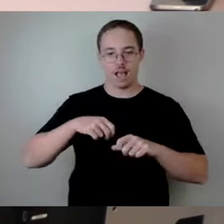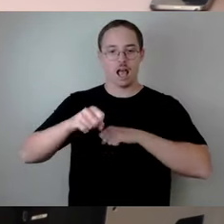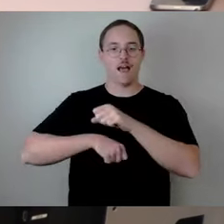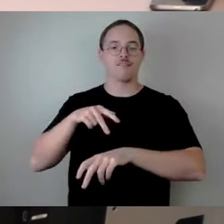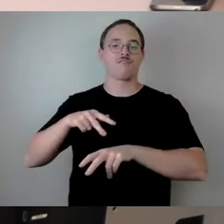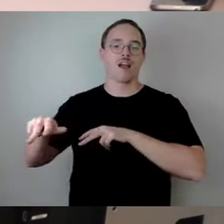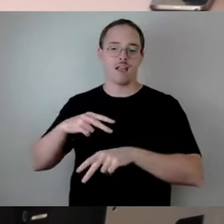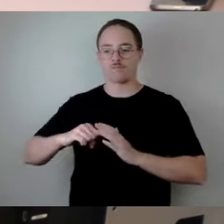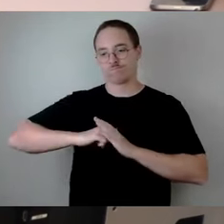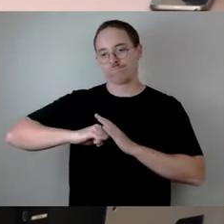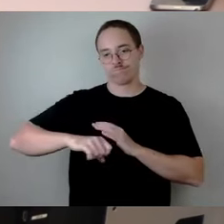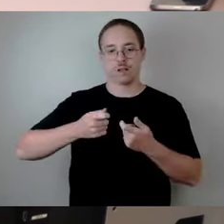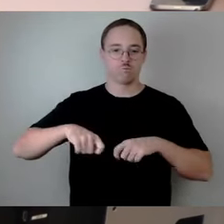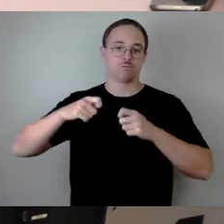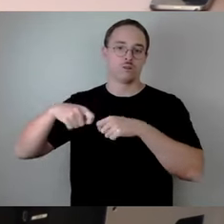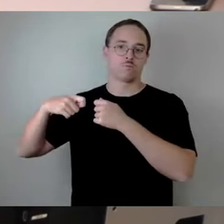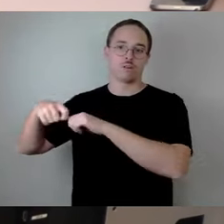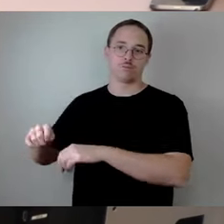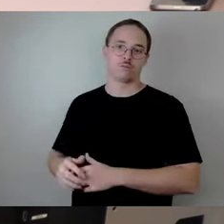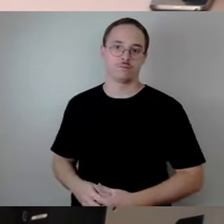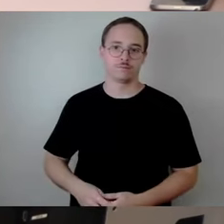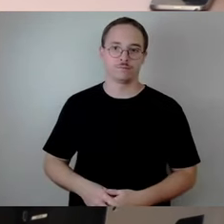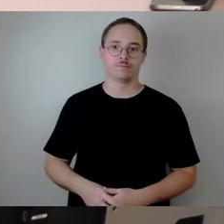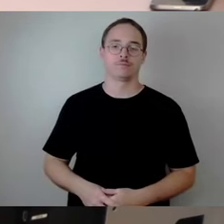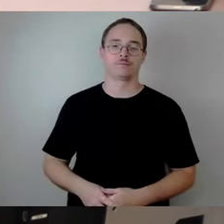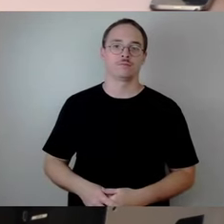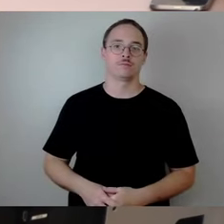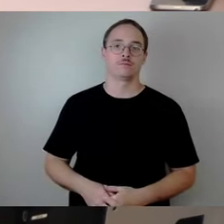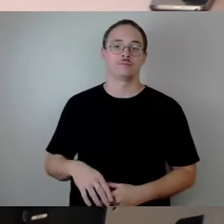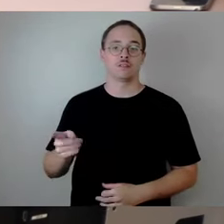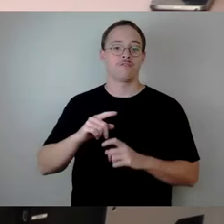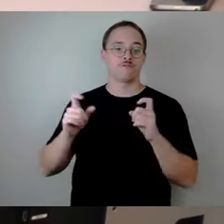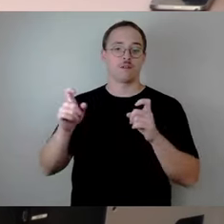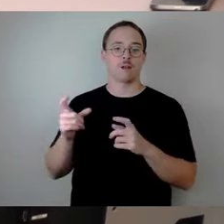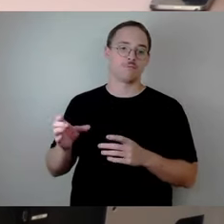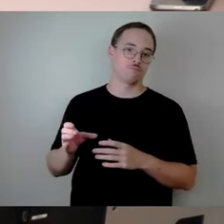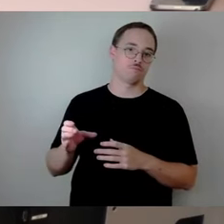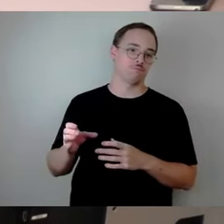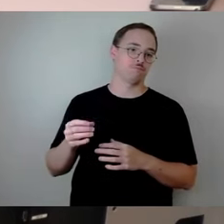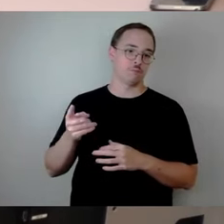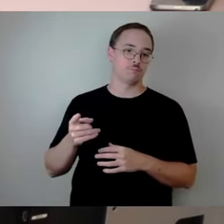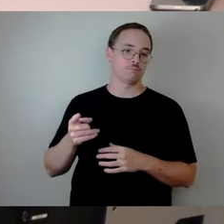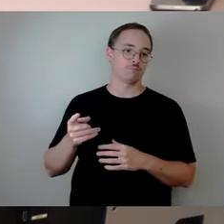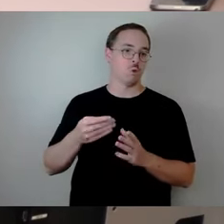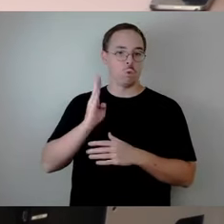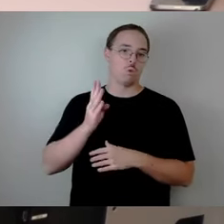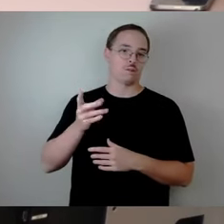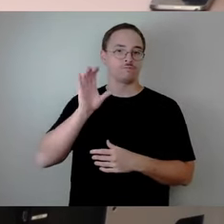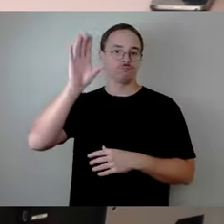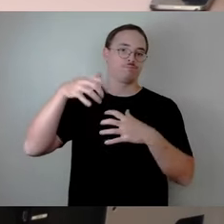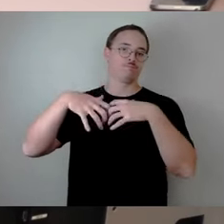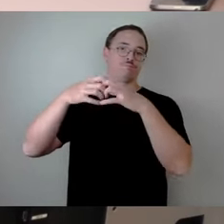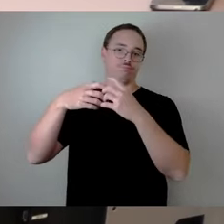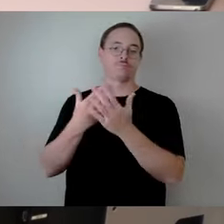die Ansiedlung der Firmen auch ein Gewinn für die Leute, die im Dresdner Norden leben, ist. Vielen Dank.